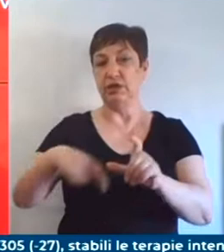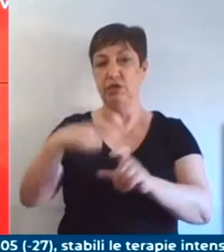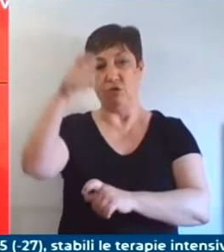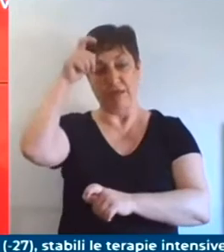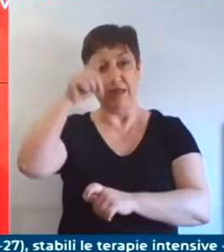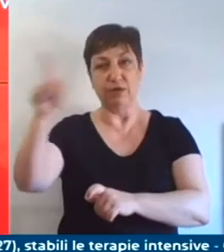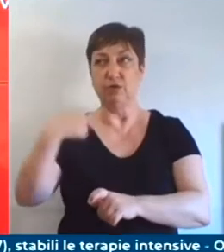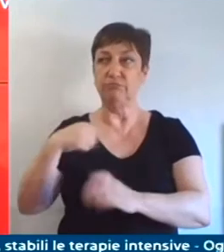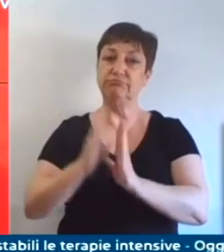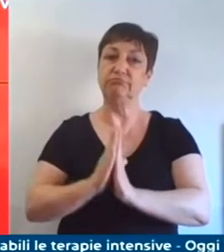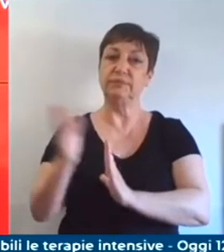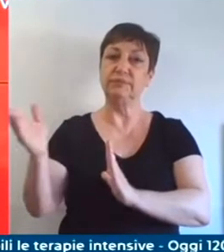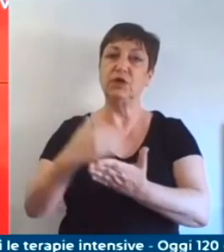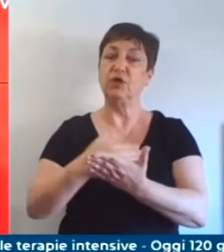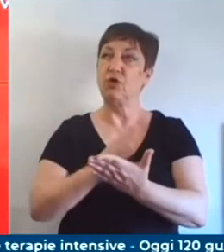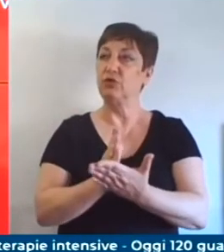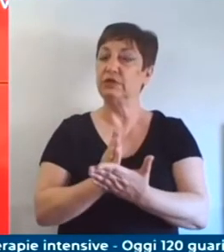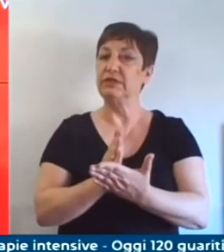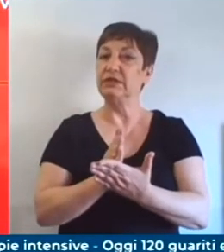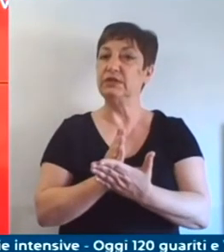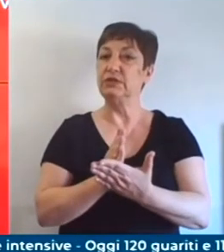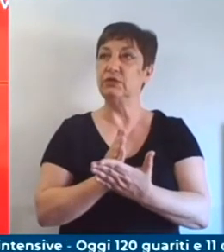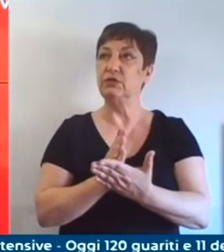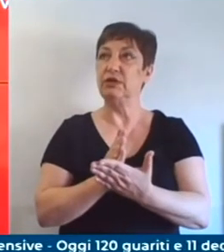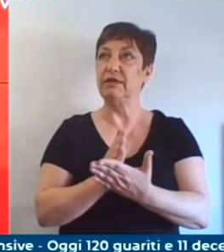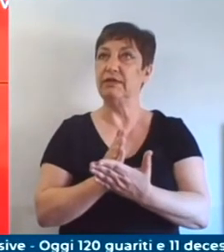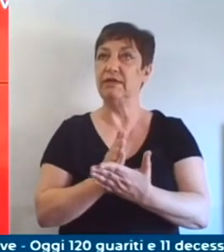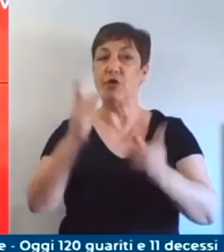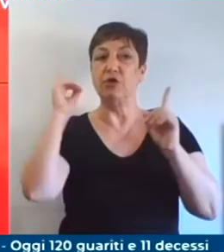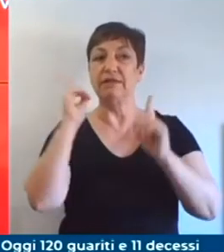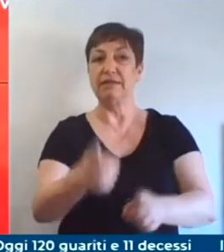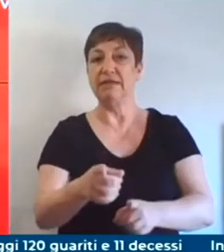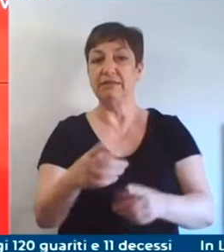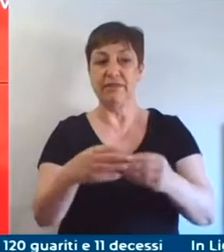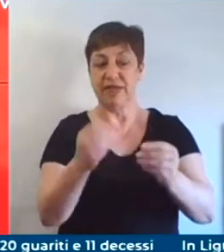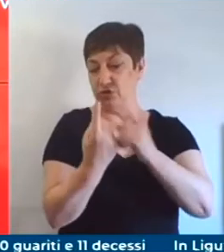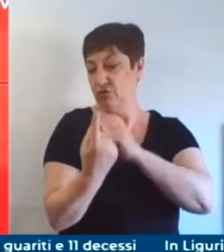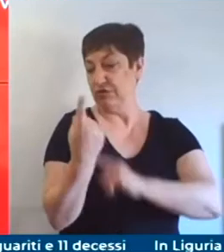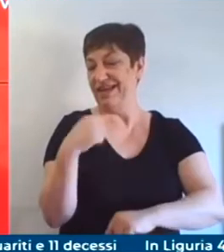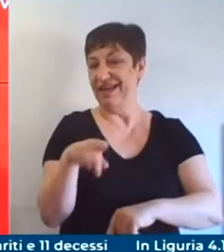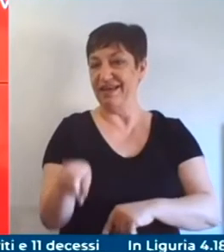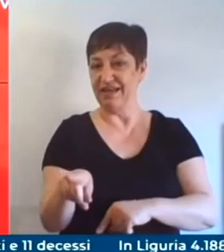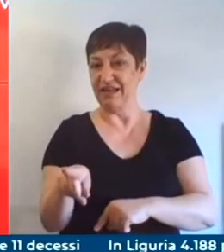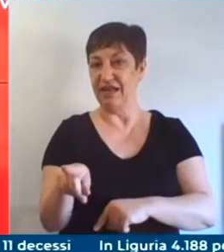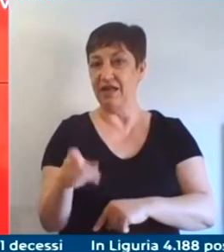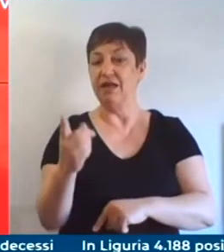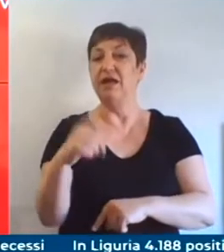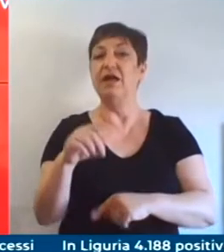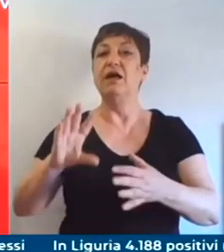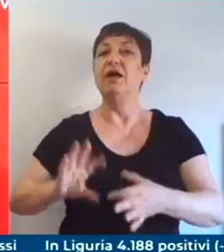quella ordinanza che abbiamo fatto ieri che consente il trasferimento dei